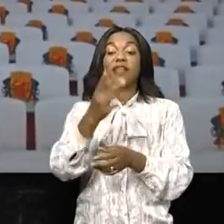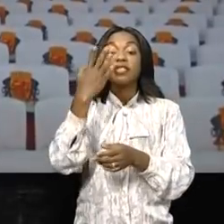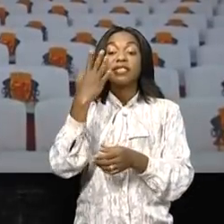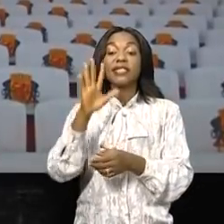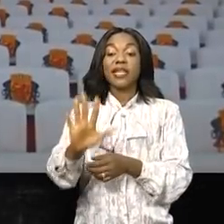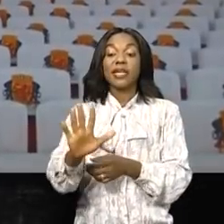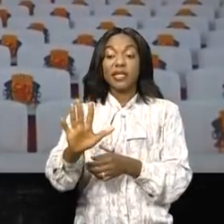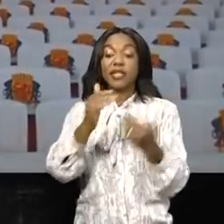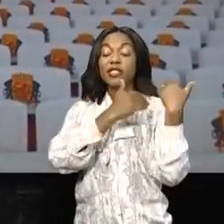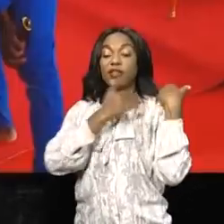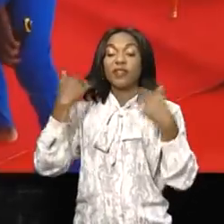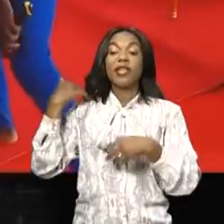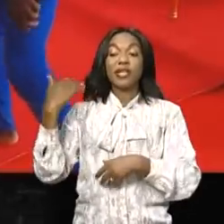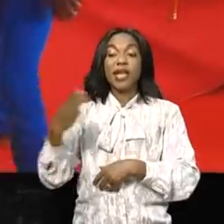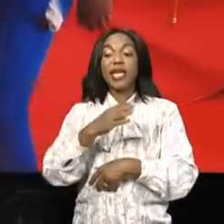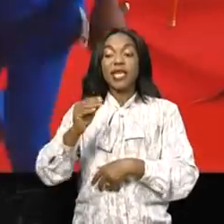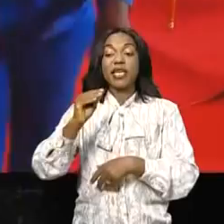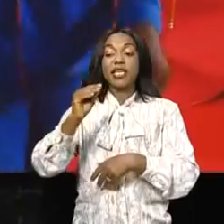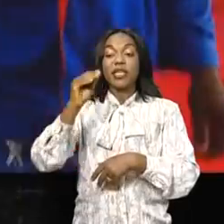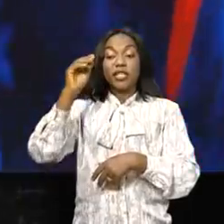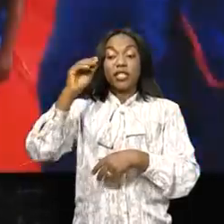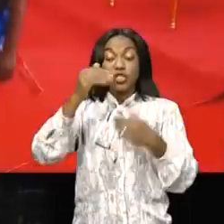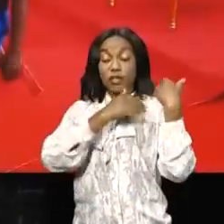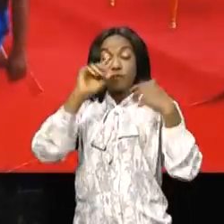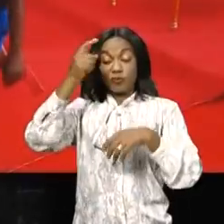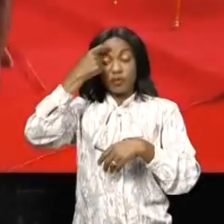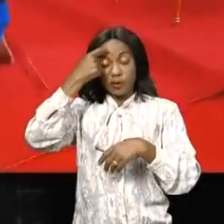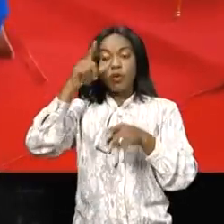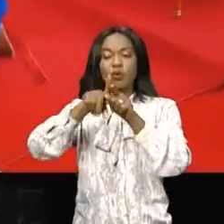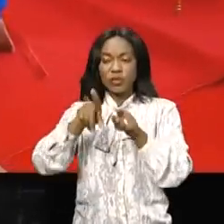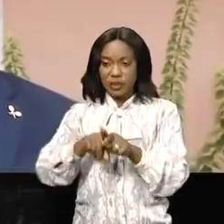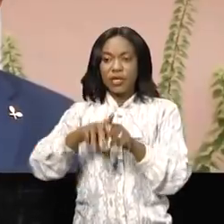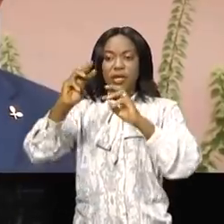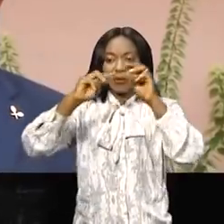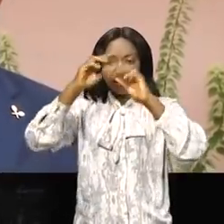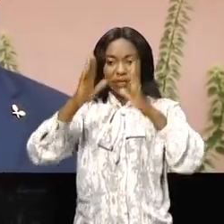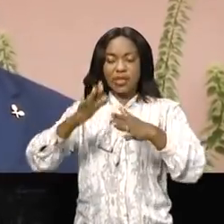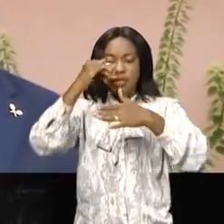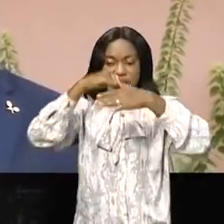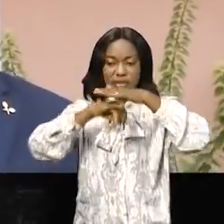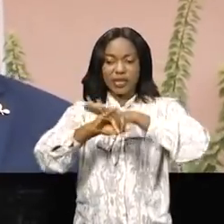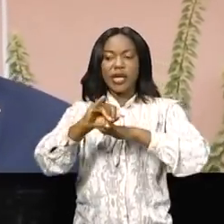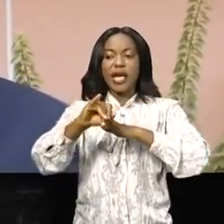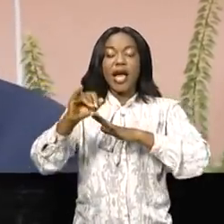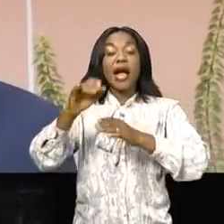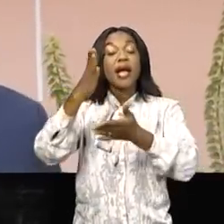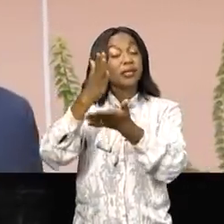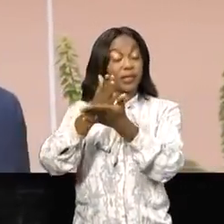chefs de gouvernement. Et le ministère de l'Intérieur a interdit que les